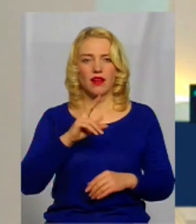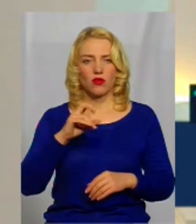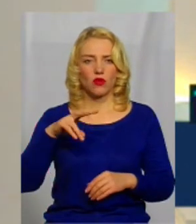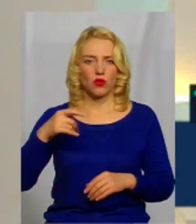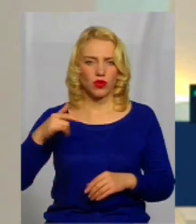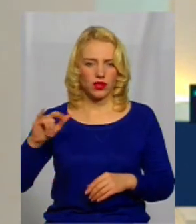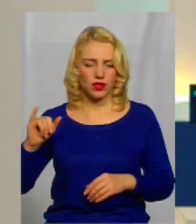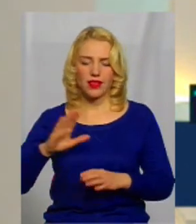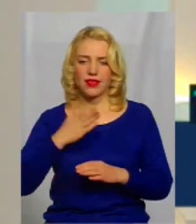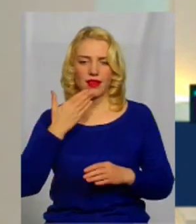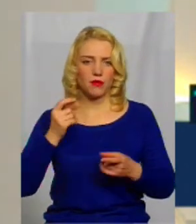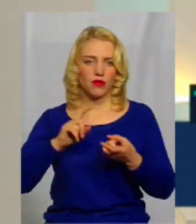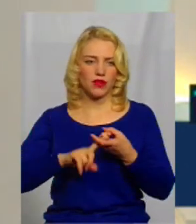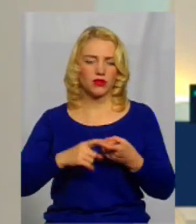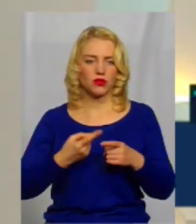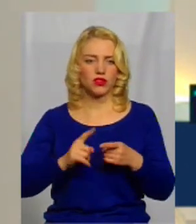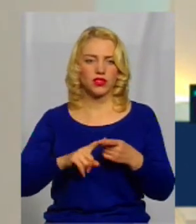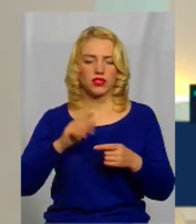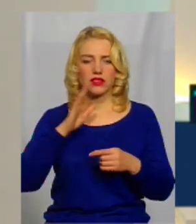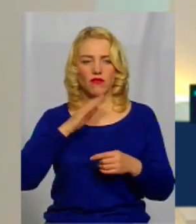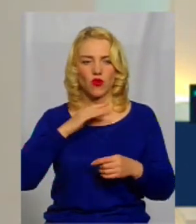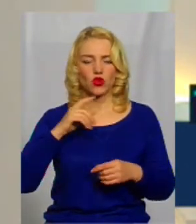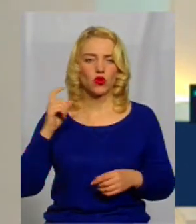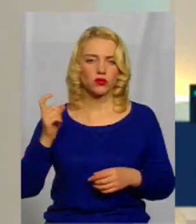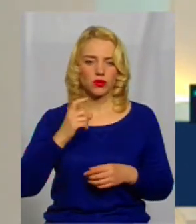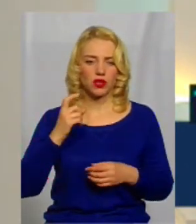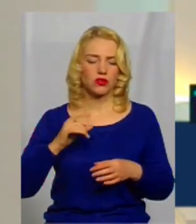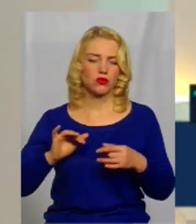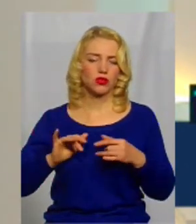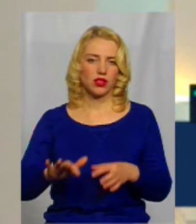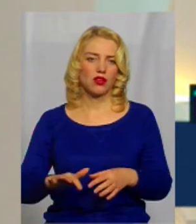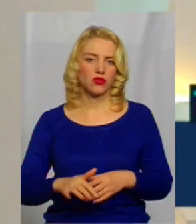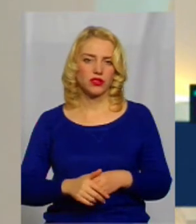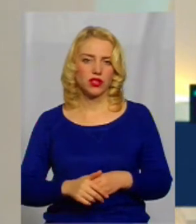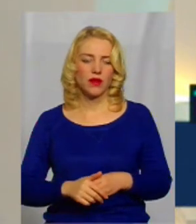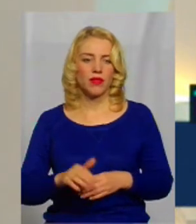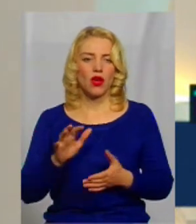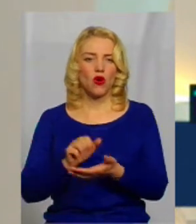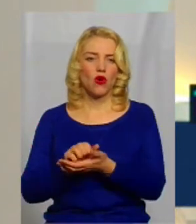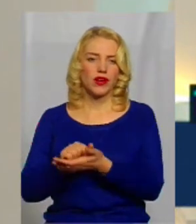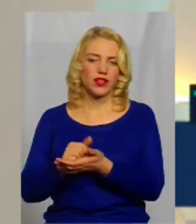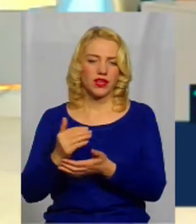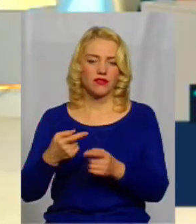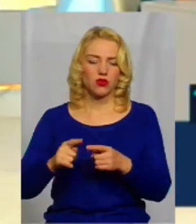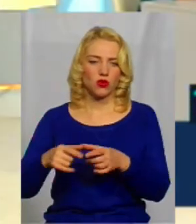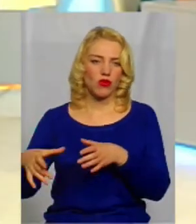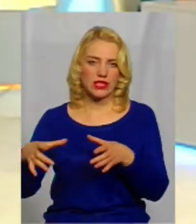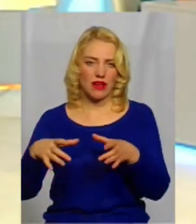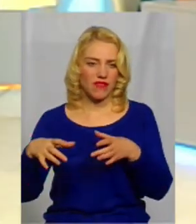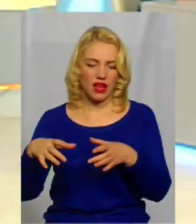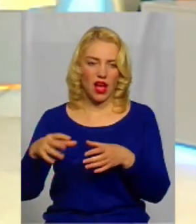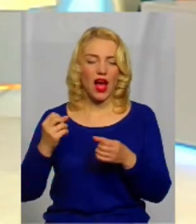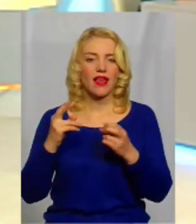не пов'язує це з водогосподарською діяльністю орендарів ставка. А ви як вважаєте?